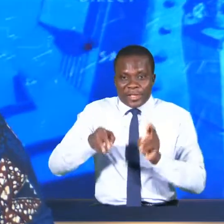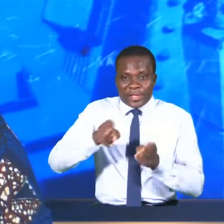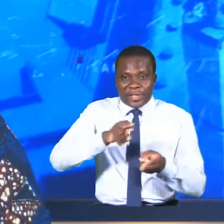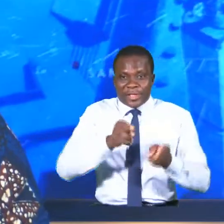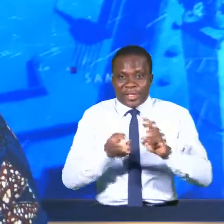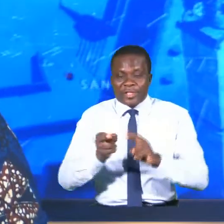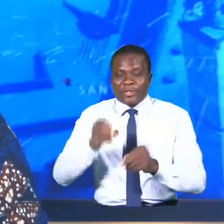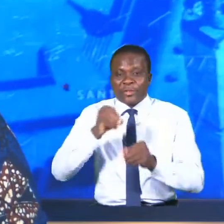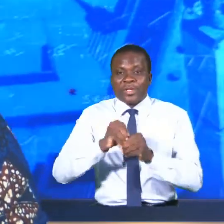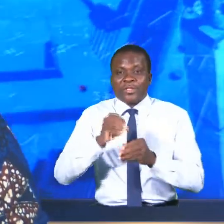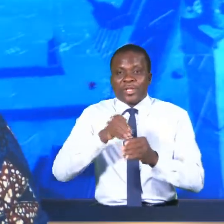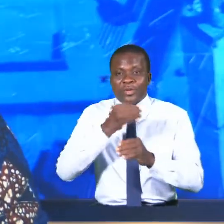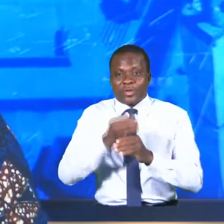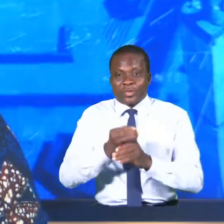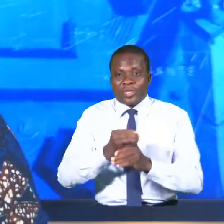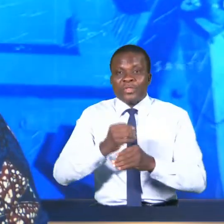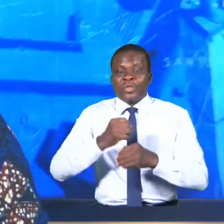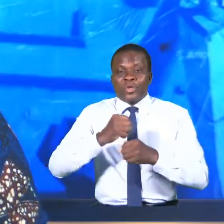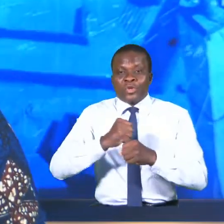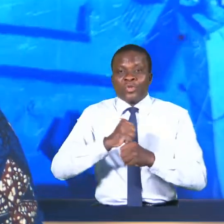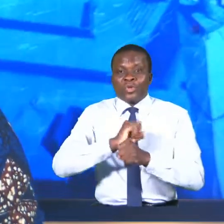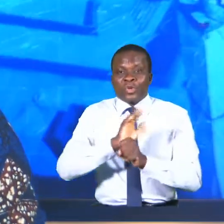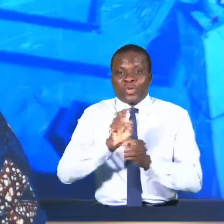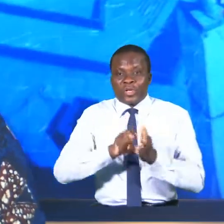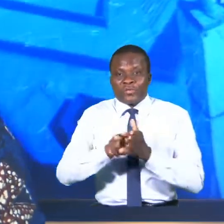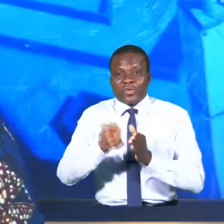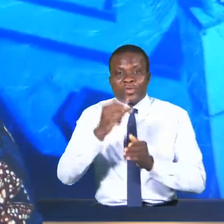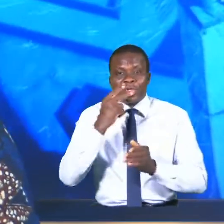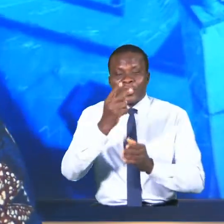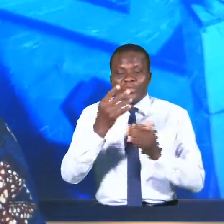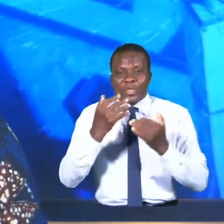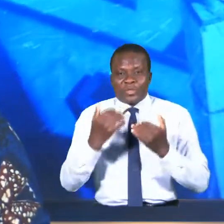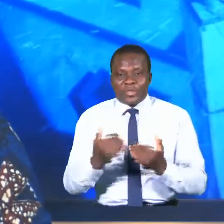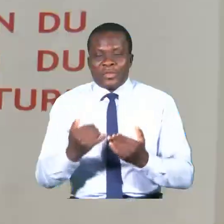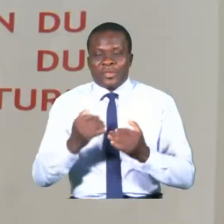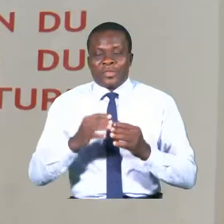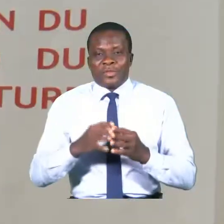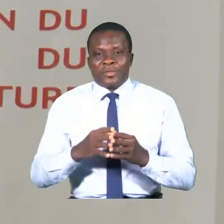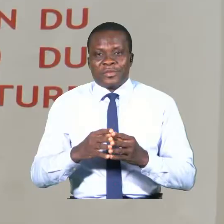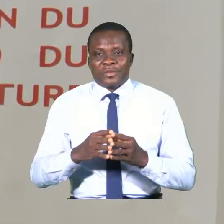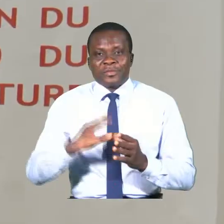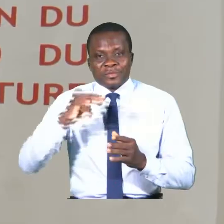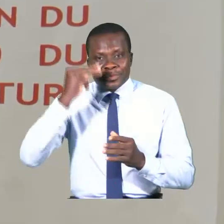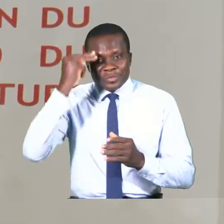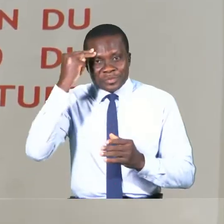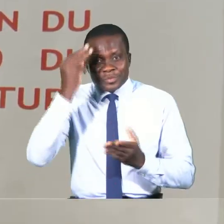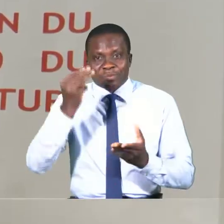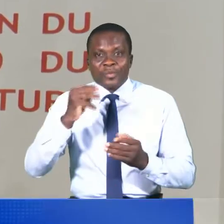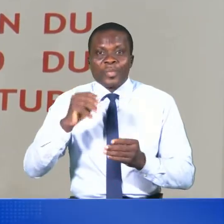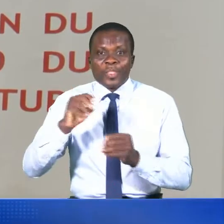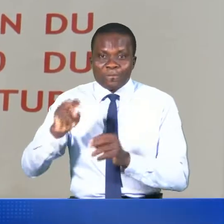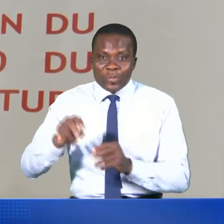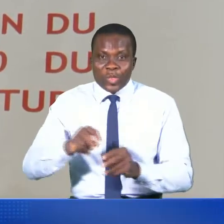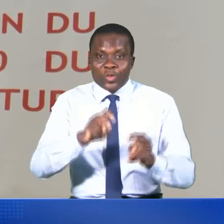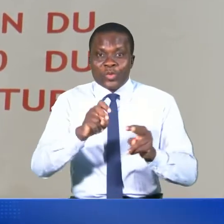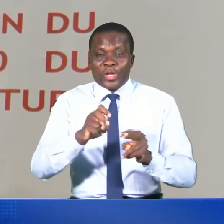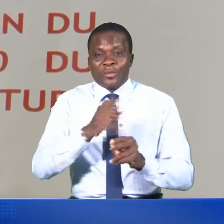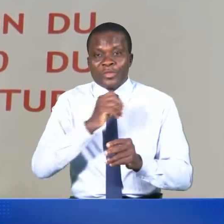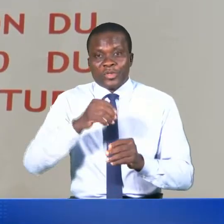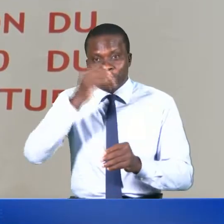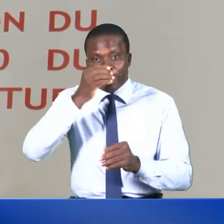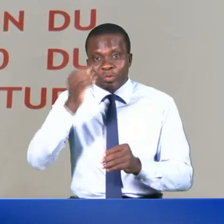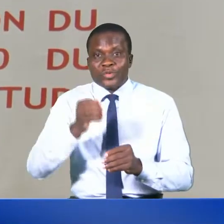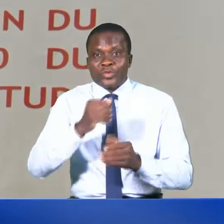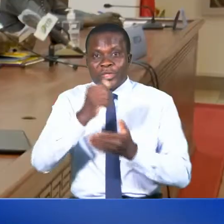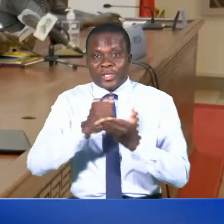dans un contexte de crise sanitaire. Néka Nokovi, Alexis Seguemo. Le ministère du Tourisme, de la Culture et des Arts, INSAE,